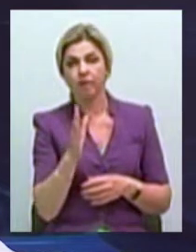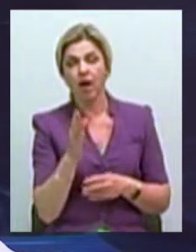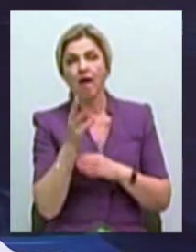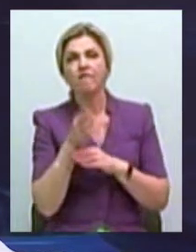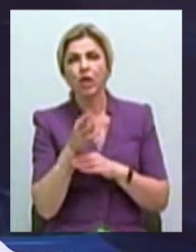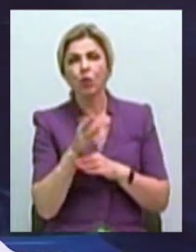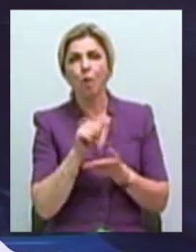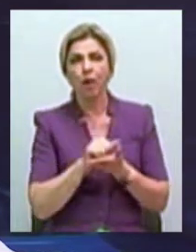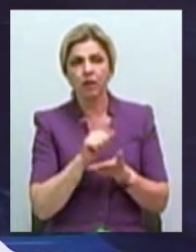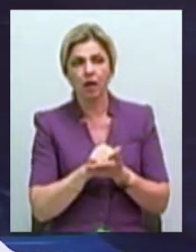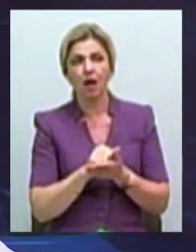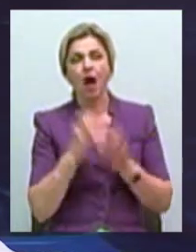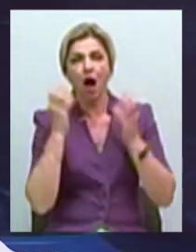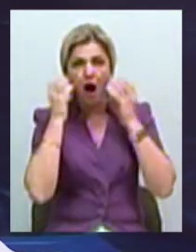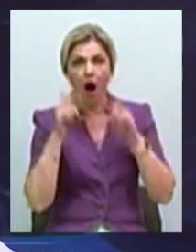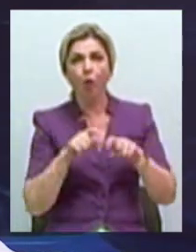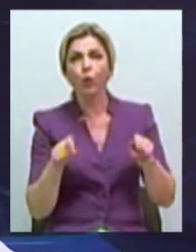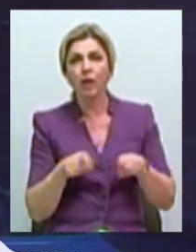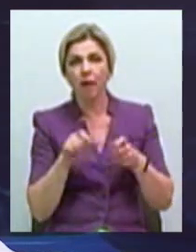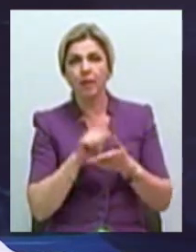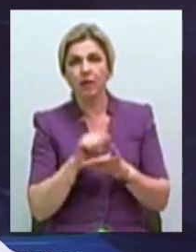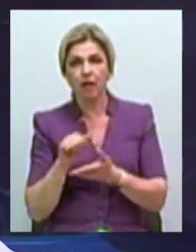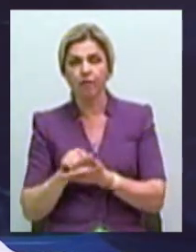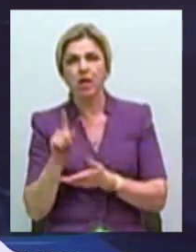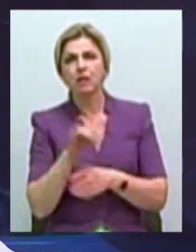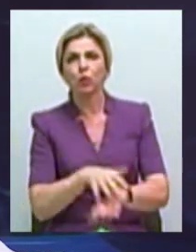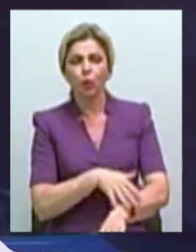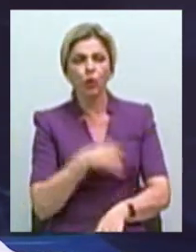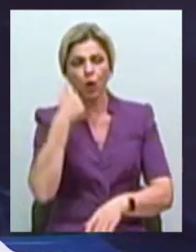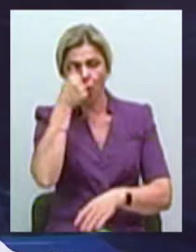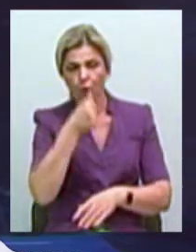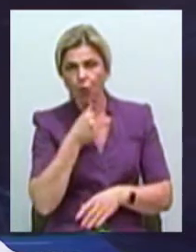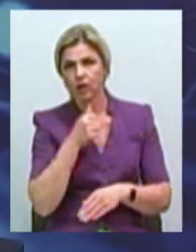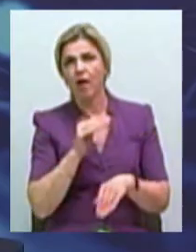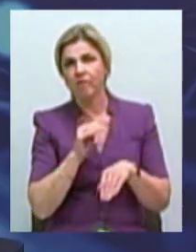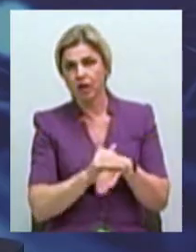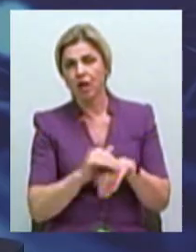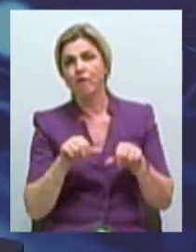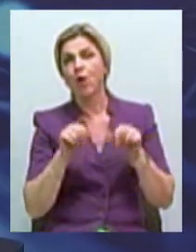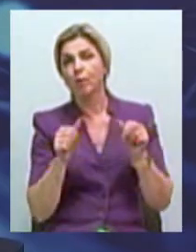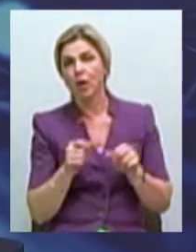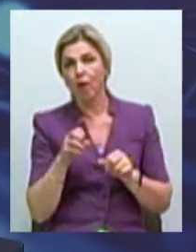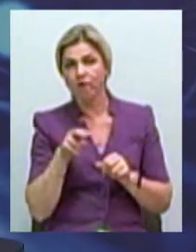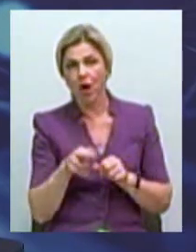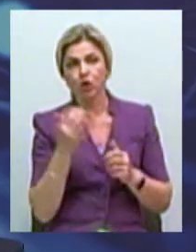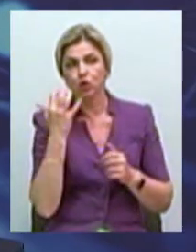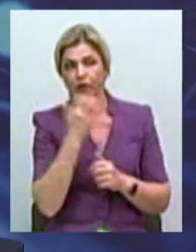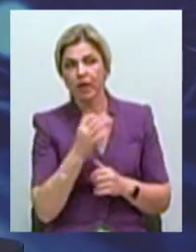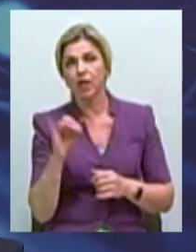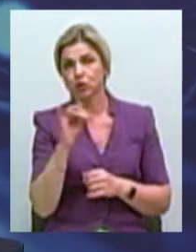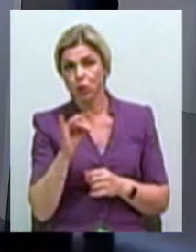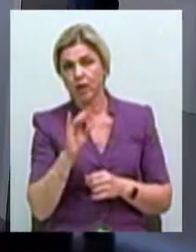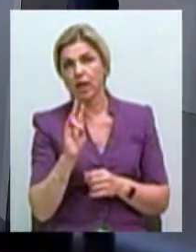видеоматериалов, аудиоматериалов, которые за долгие годы фактически формировал современную историю